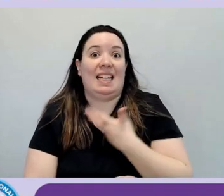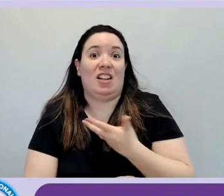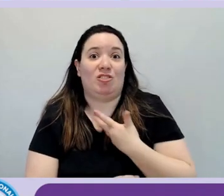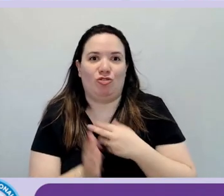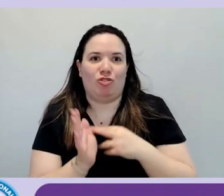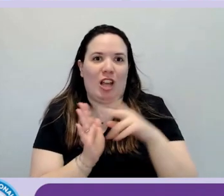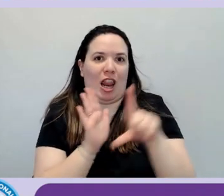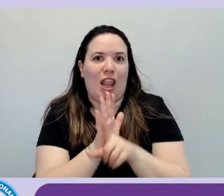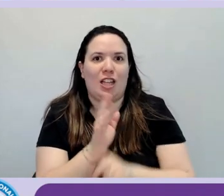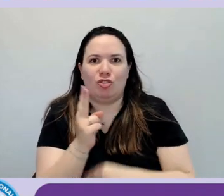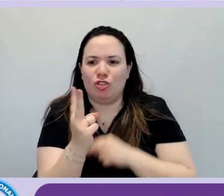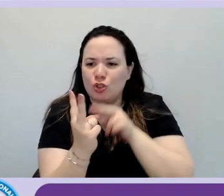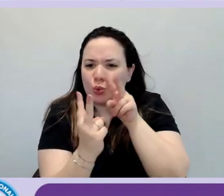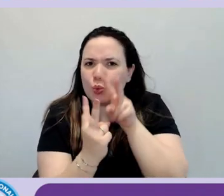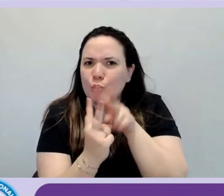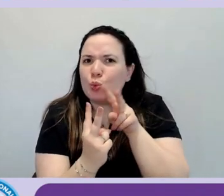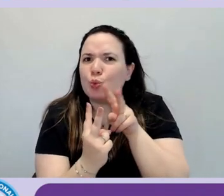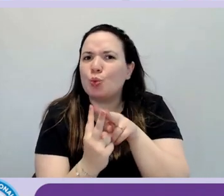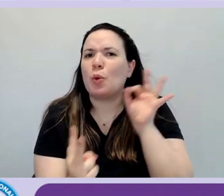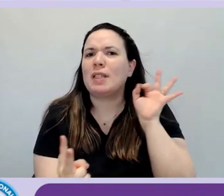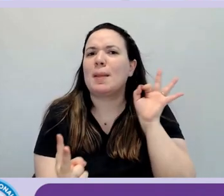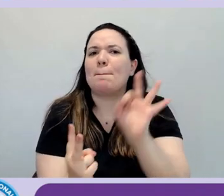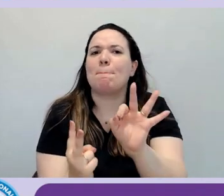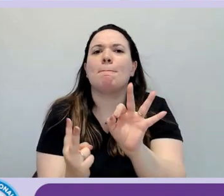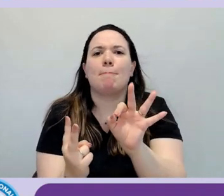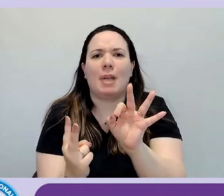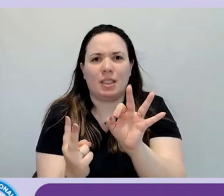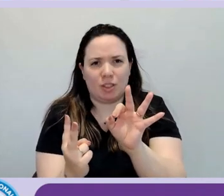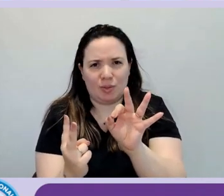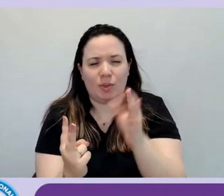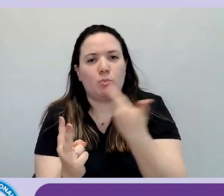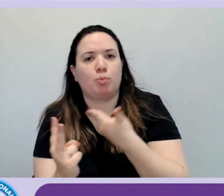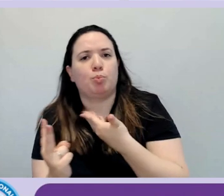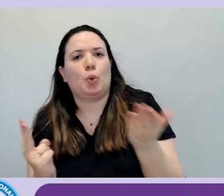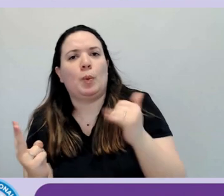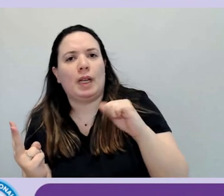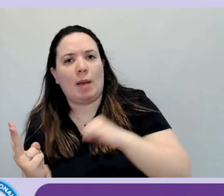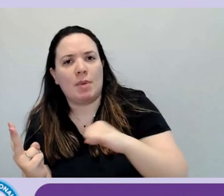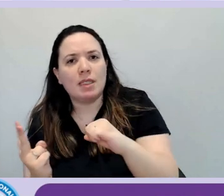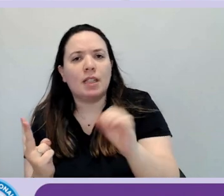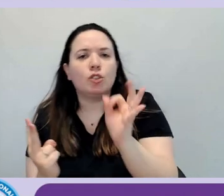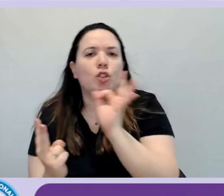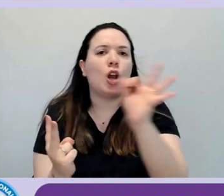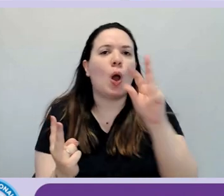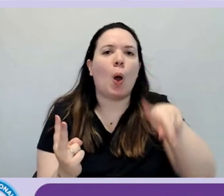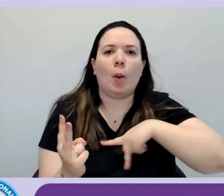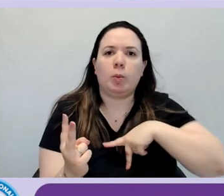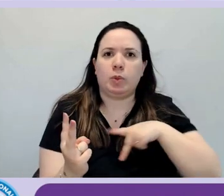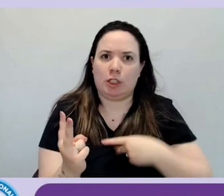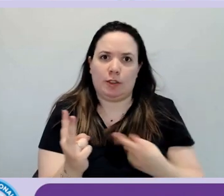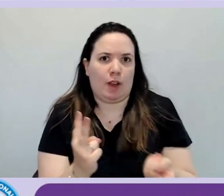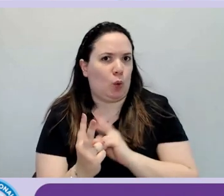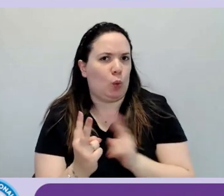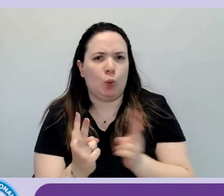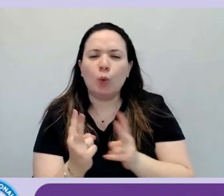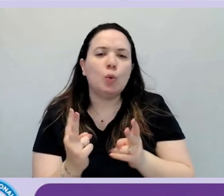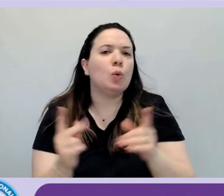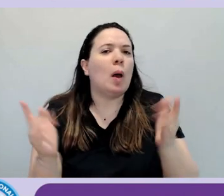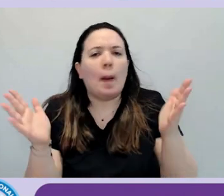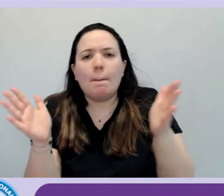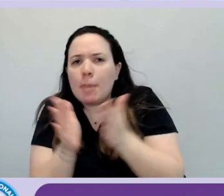specifiche che vanno sia per la pubblica amministrazione che per i privati di qualsiasi dimensione.